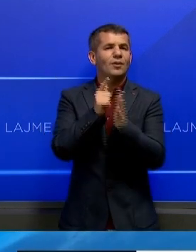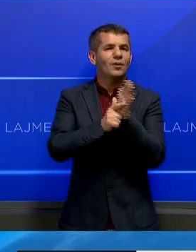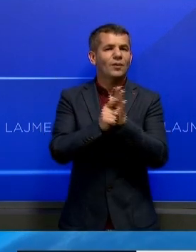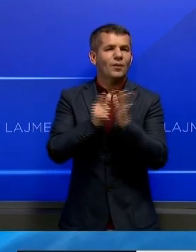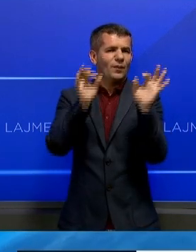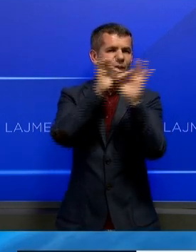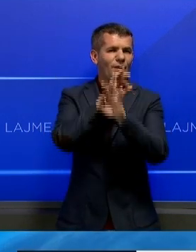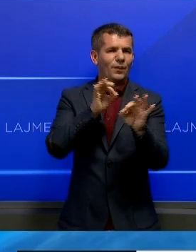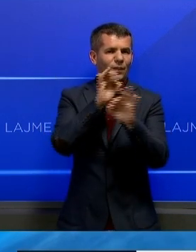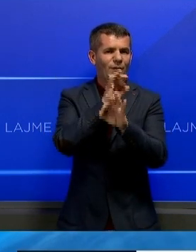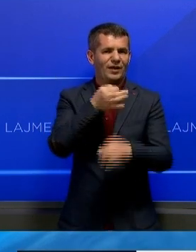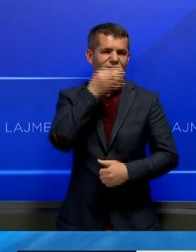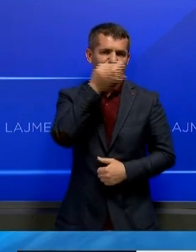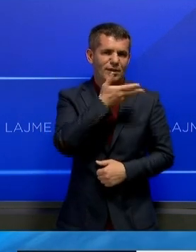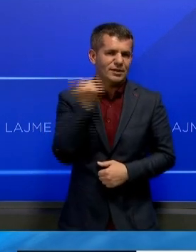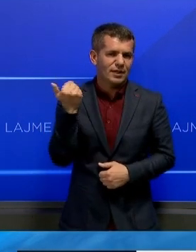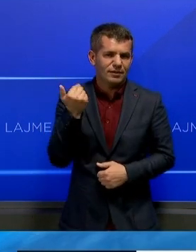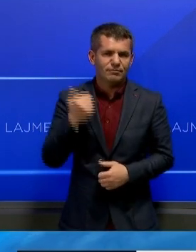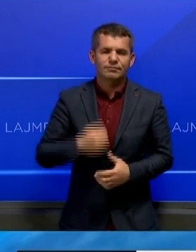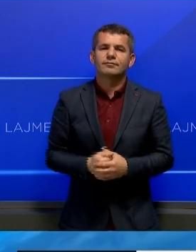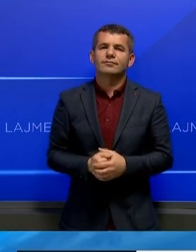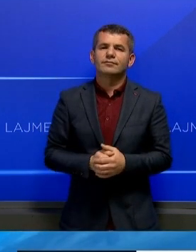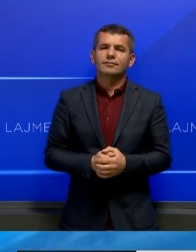nuk dijet asgjë për fatin e ti.